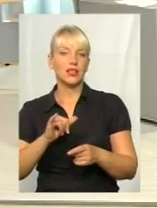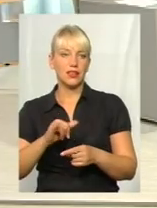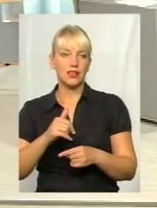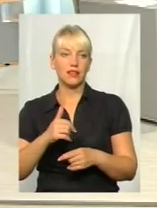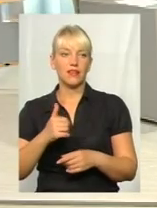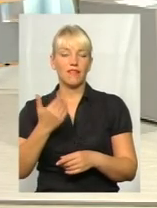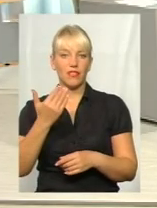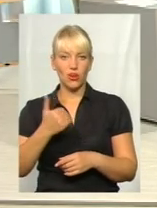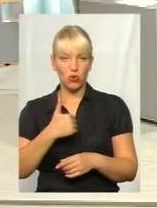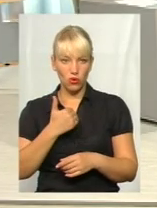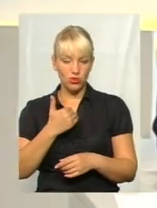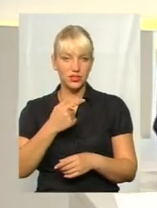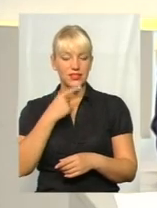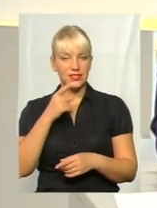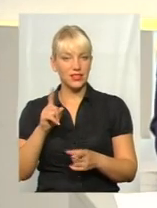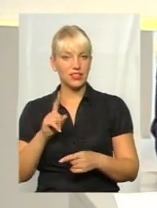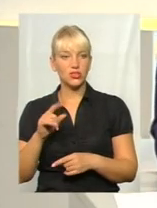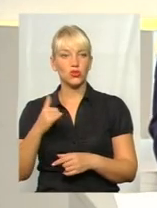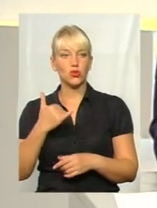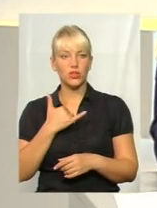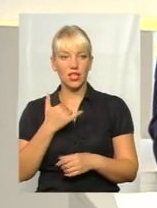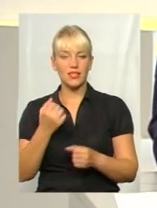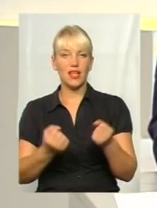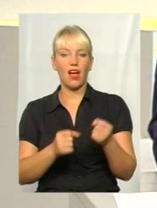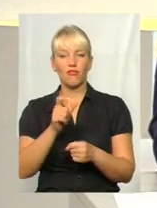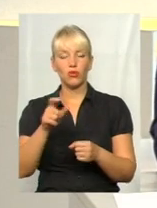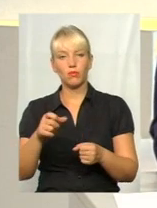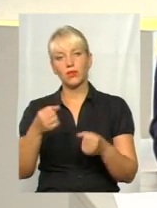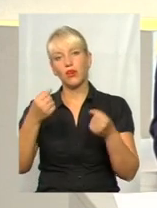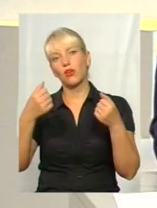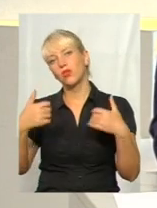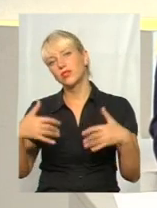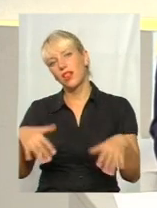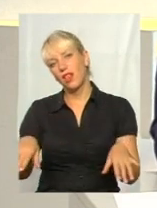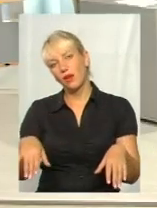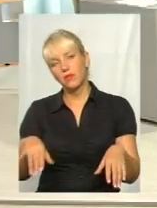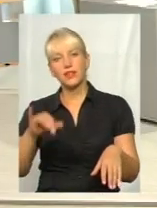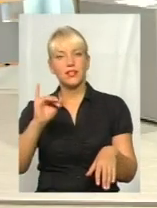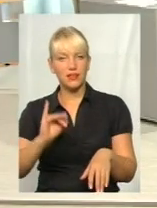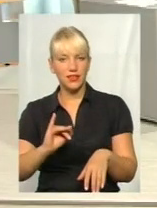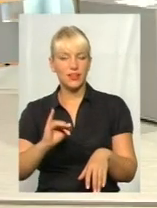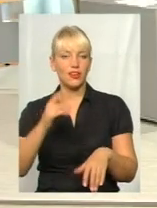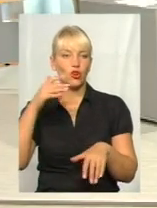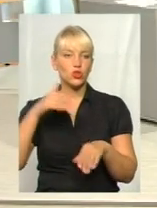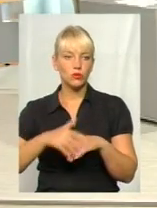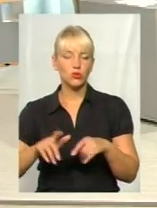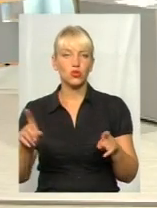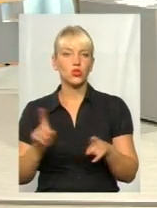хочете зараз натякнути, що у нас, в принципі, автомобілісти розслаблені і розуміють те, що не